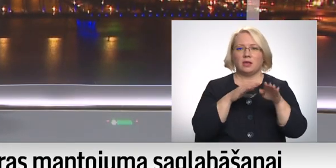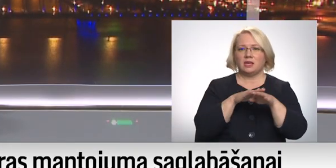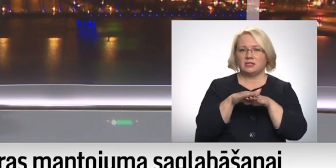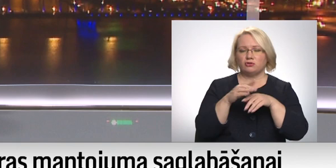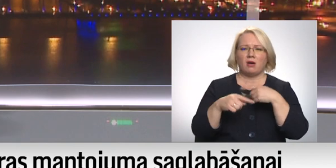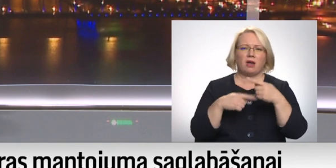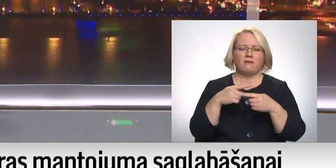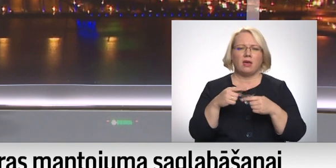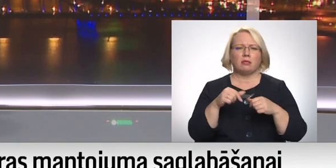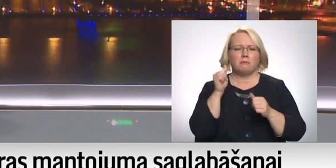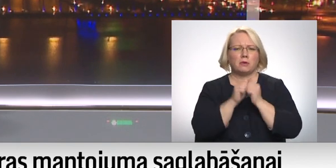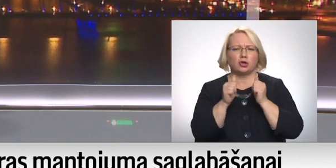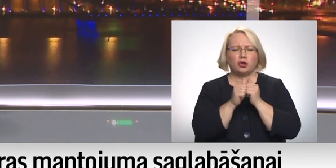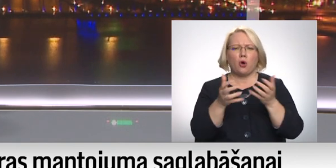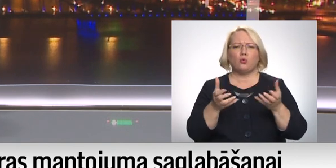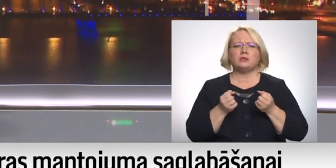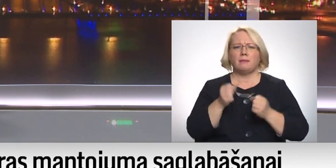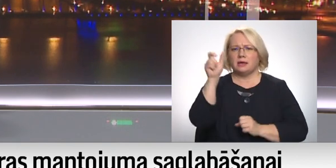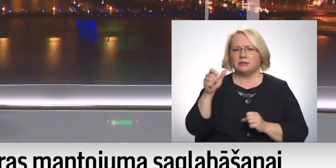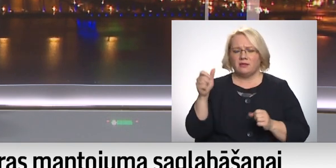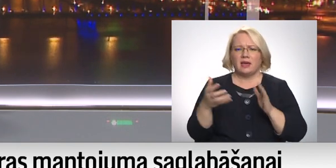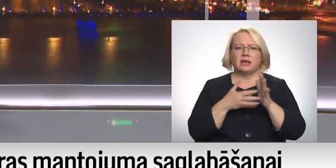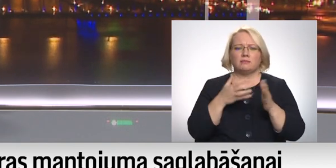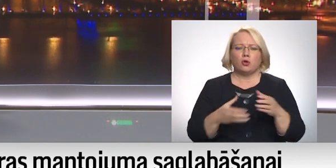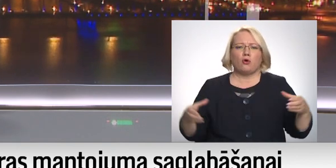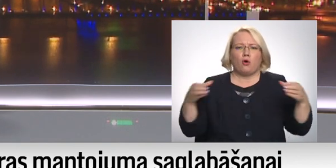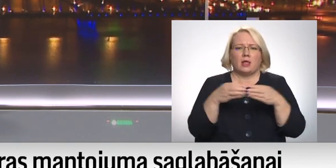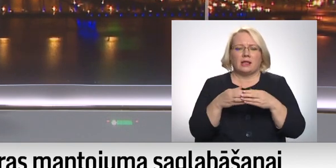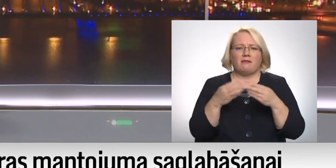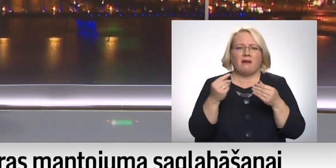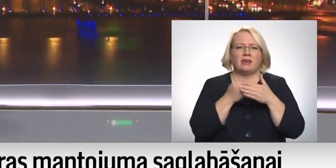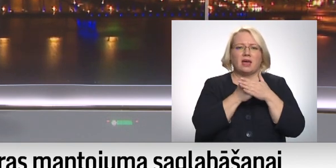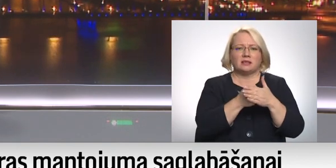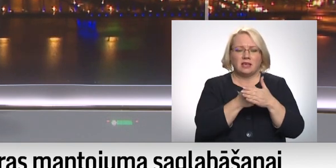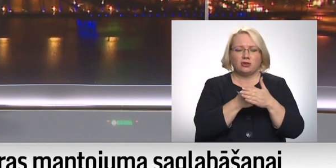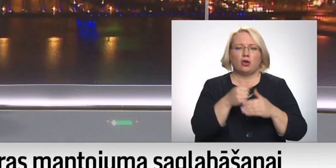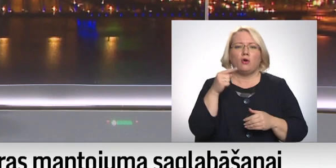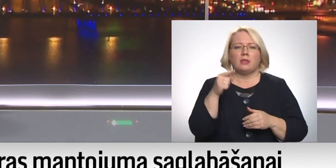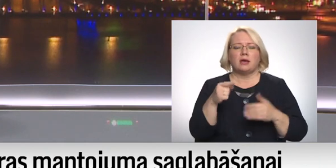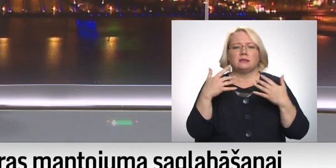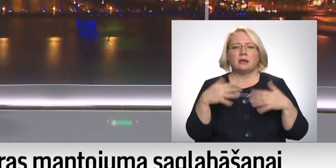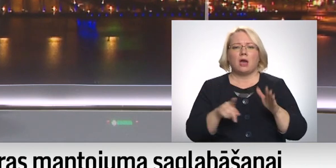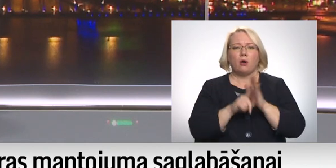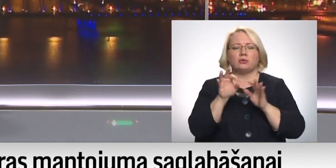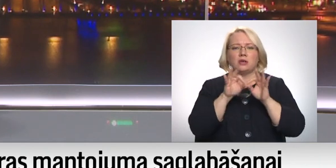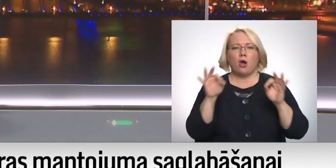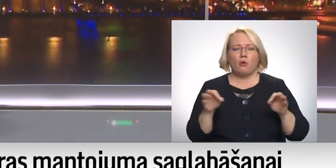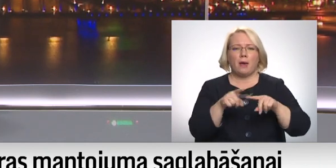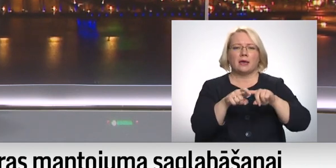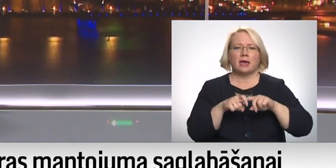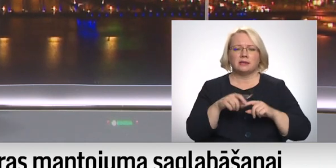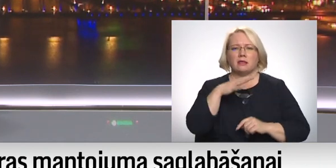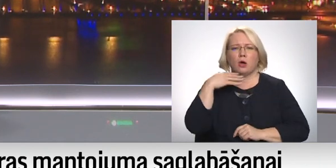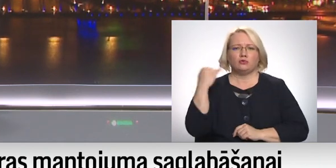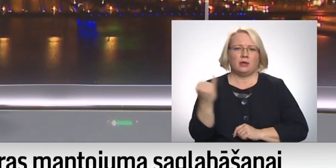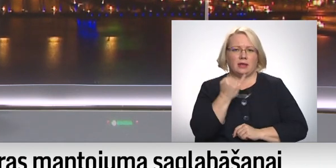ar vien biežāk uzņēmīgi cilvēki izmanto kolektīvās finansēšanas platformas. Turklāt tas jau projekta sākumā fāzē iesaisti daudzus interesentus.